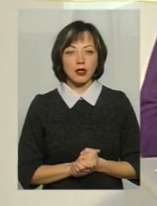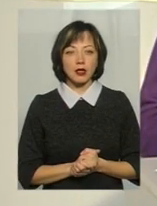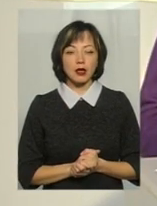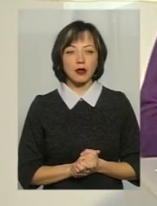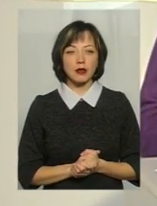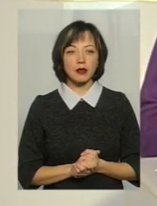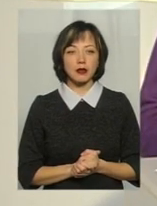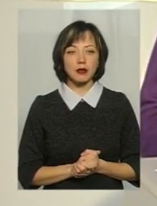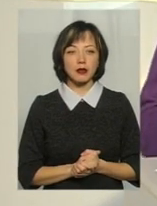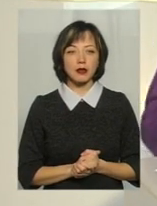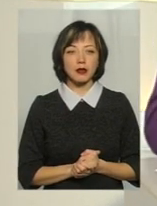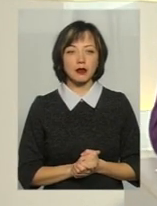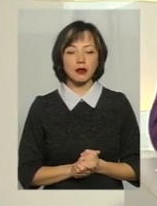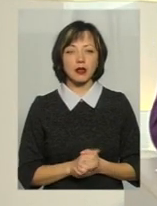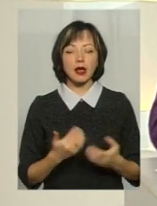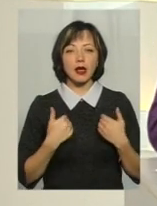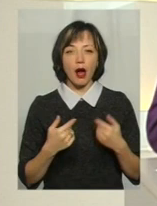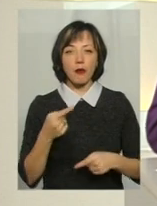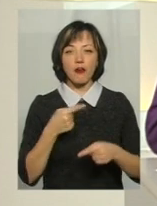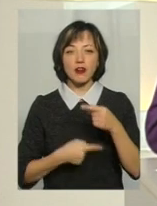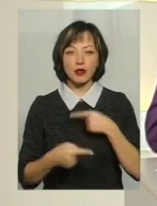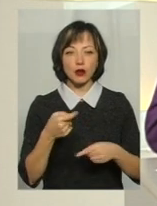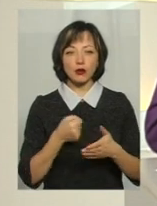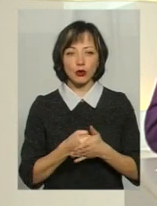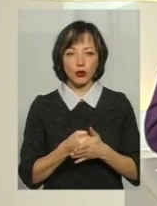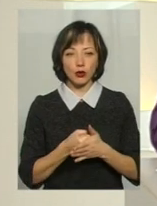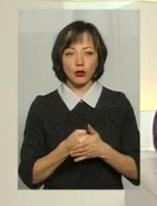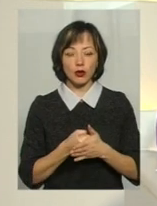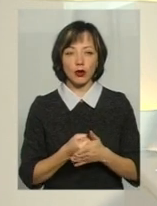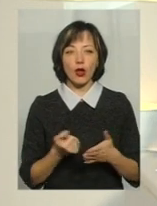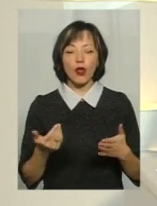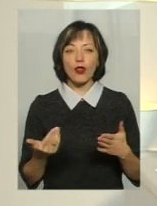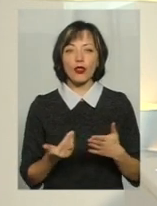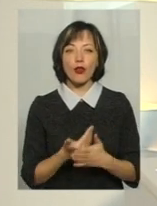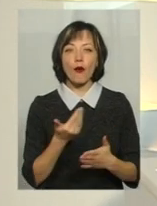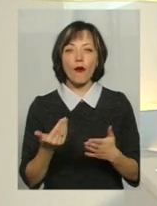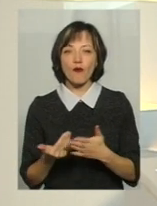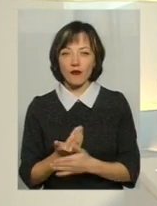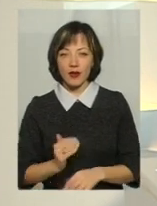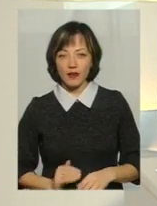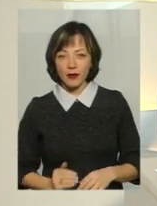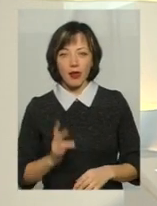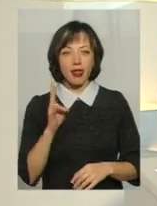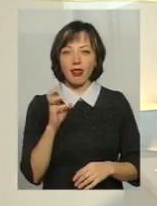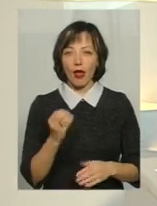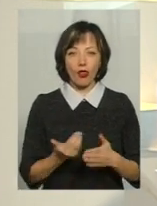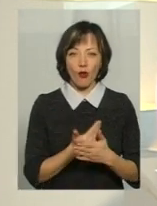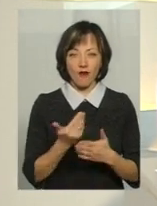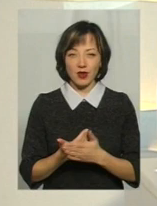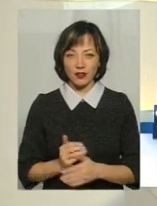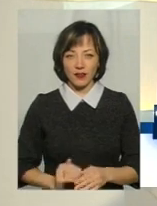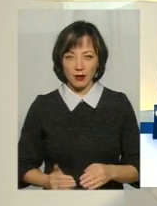Зрозуміло. Я повертаюся ж таки до новачків і неновачків ринку, перевезень.